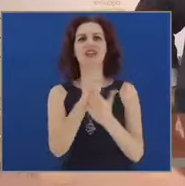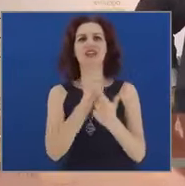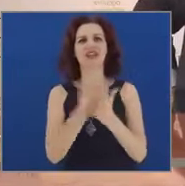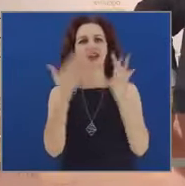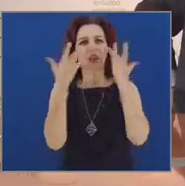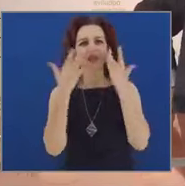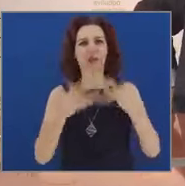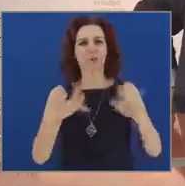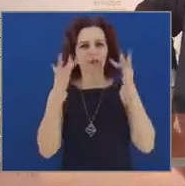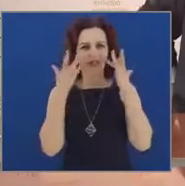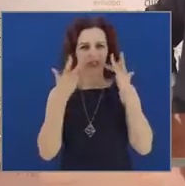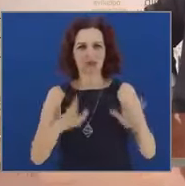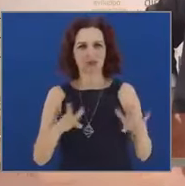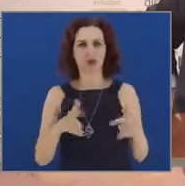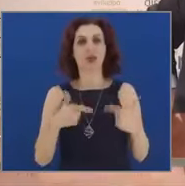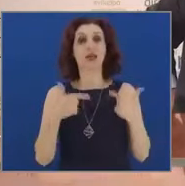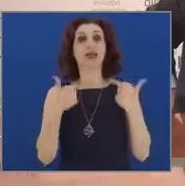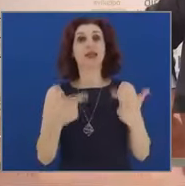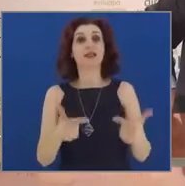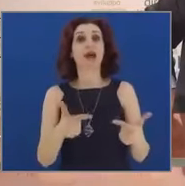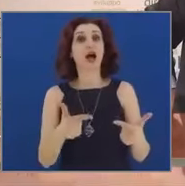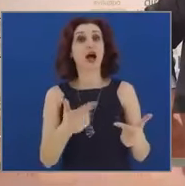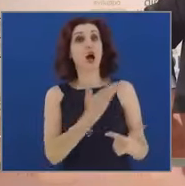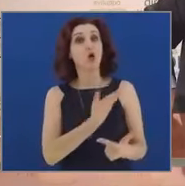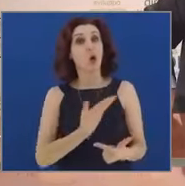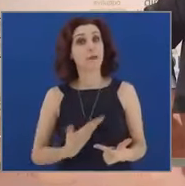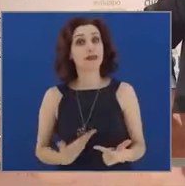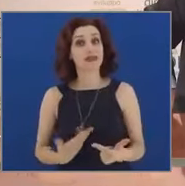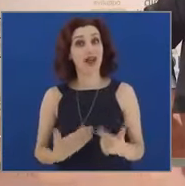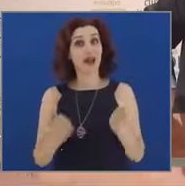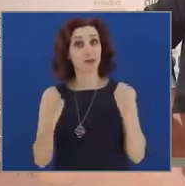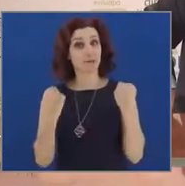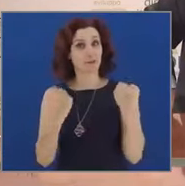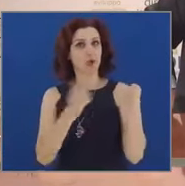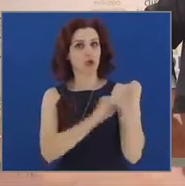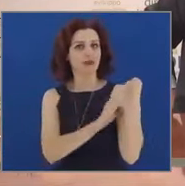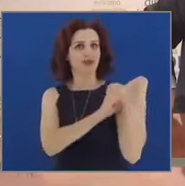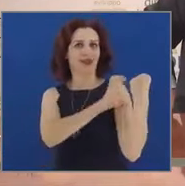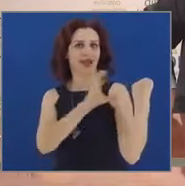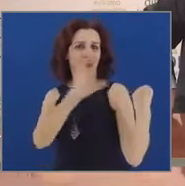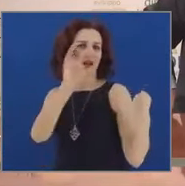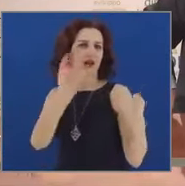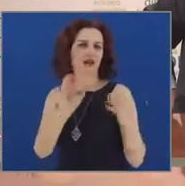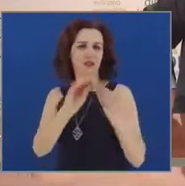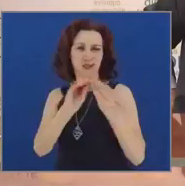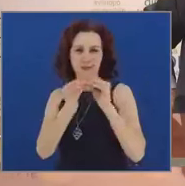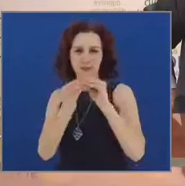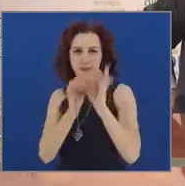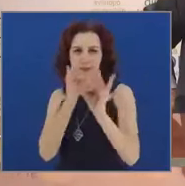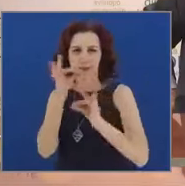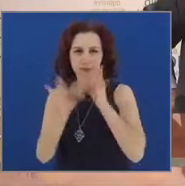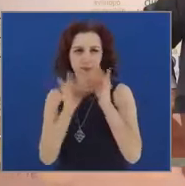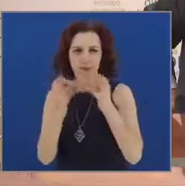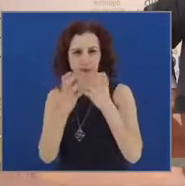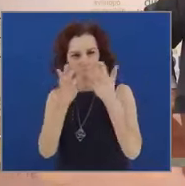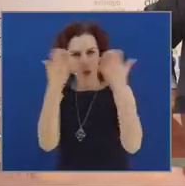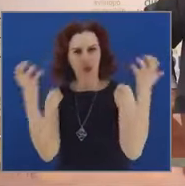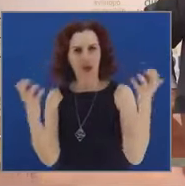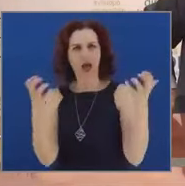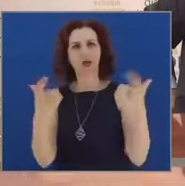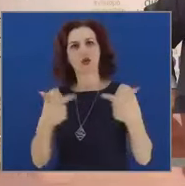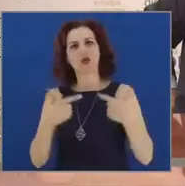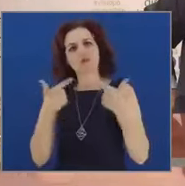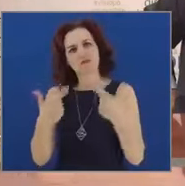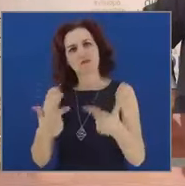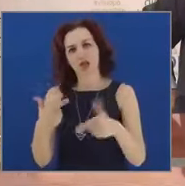confini dei poteri dei commissari e che assume, diciamo così, il meglio delle esperienze commissariali